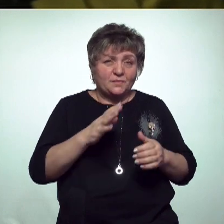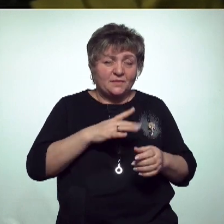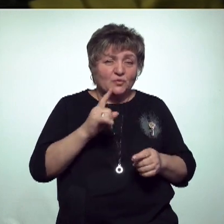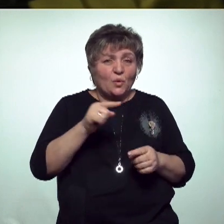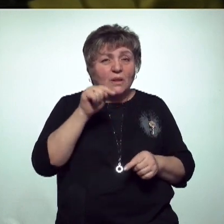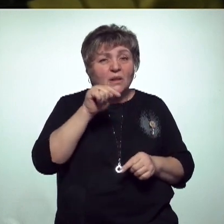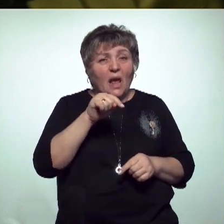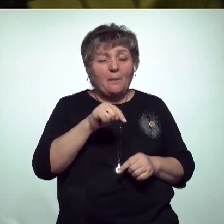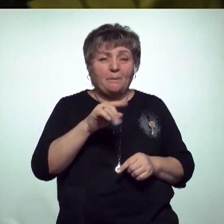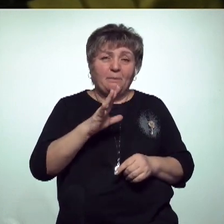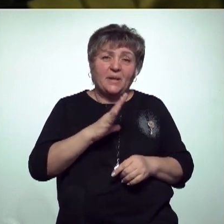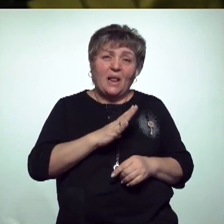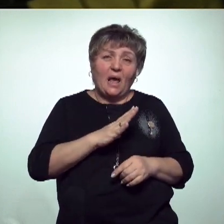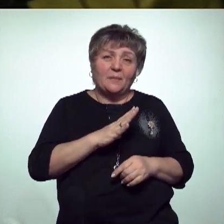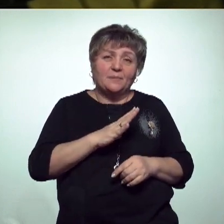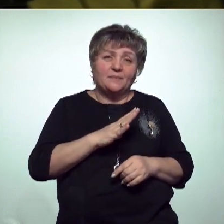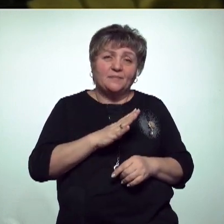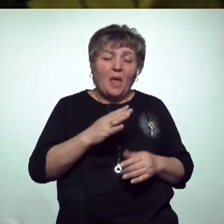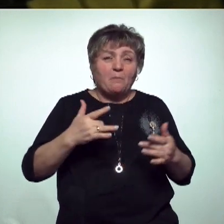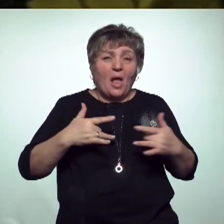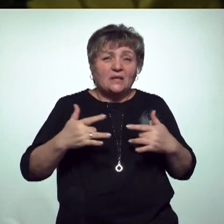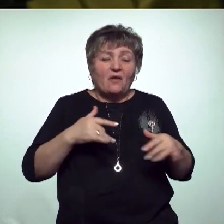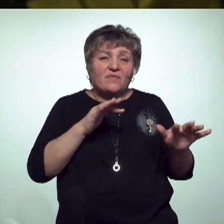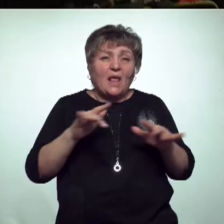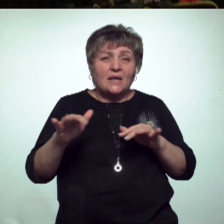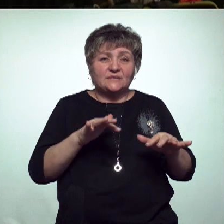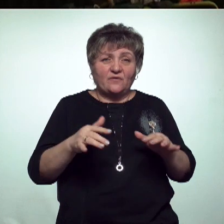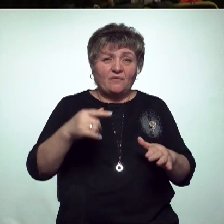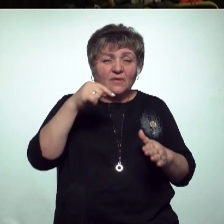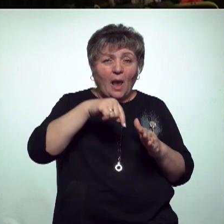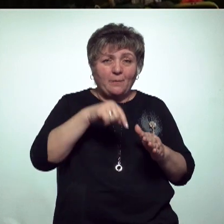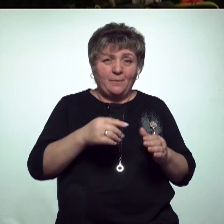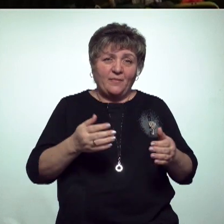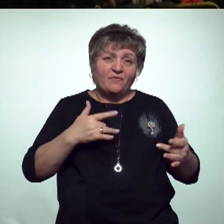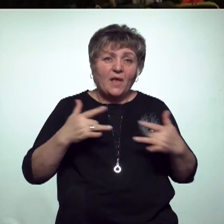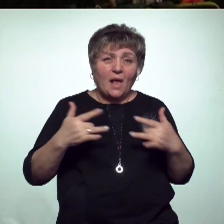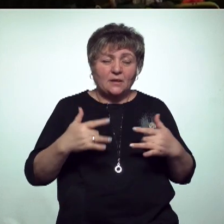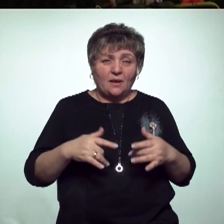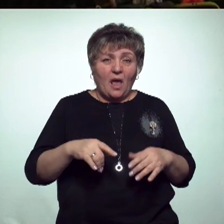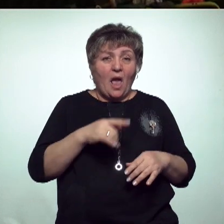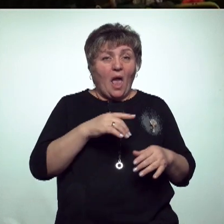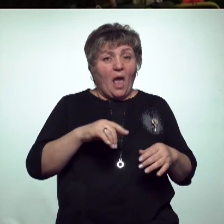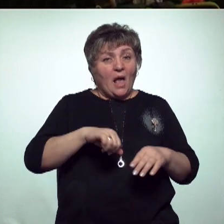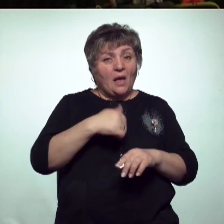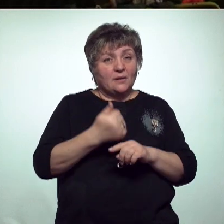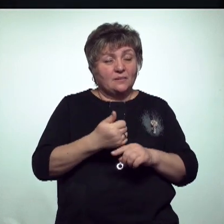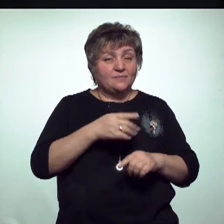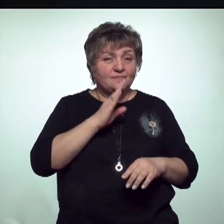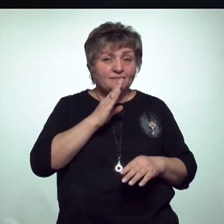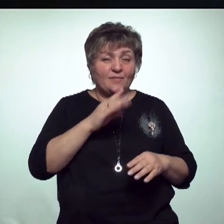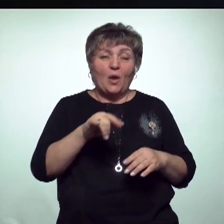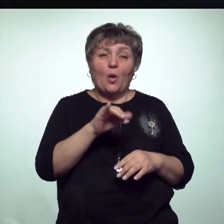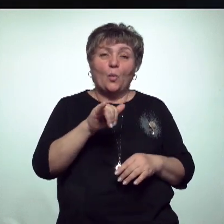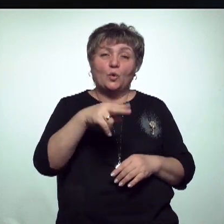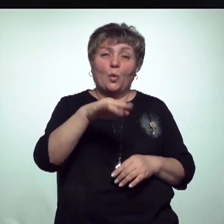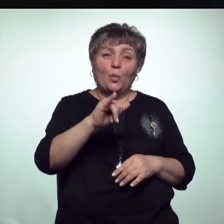того, что же там, по театральному говоря, в действии, в театре. Главную героиню спектакля играет Юлия Зайцева, бывшая студентка